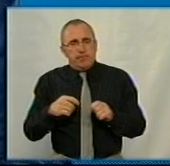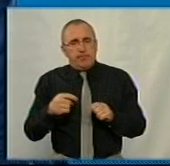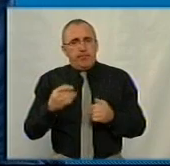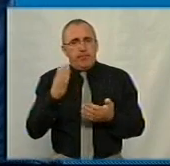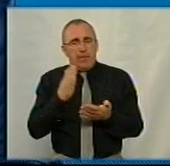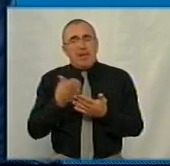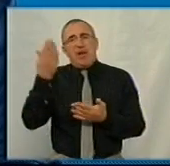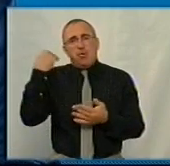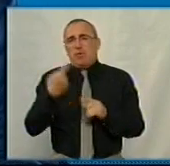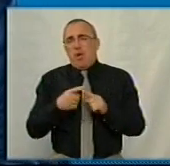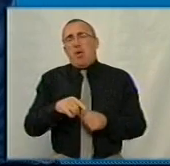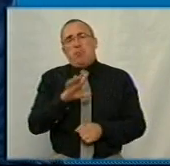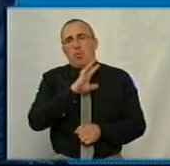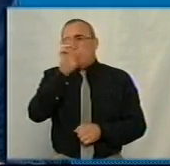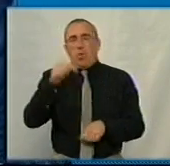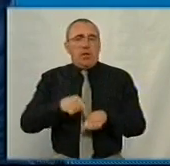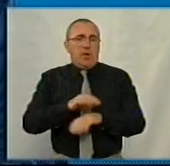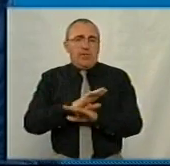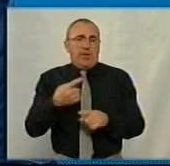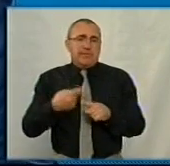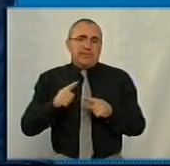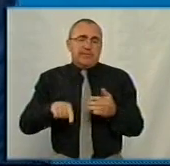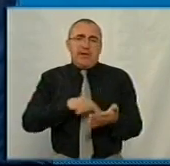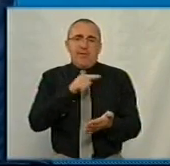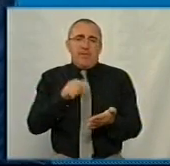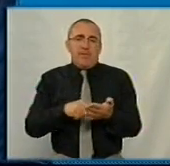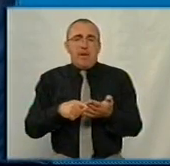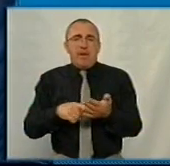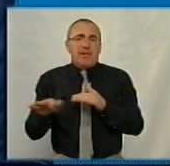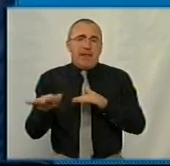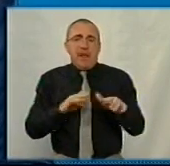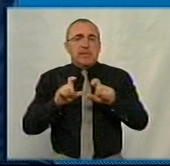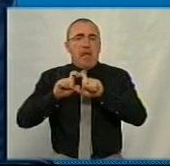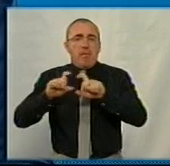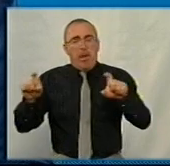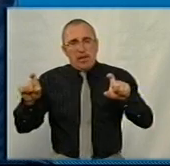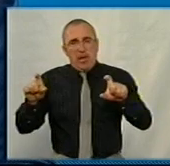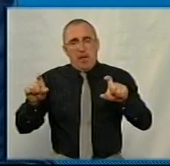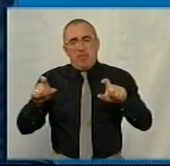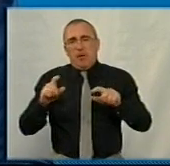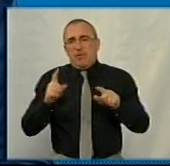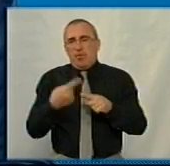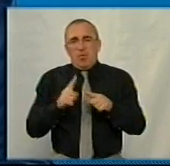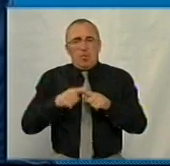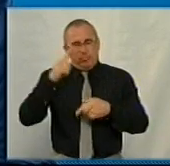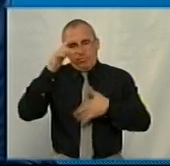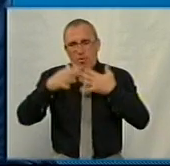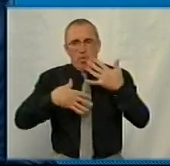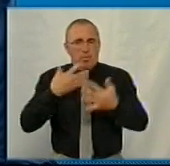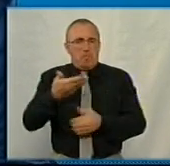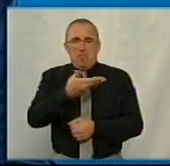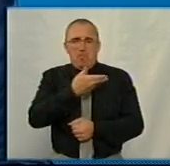раніше так було. Ніхто не відчував це. Це питання діяльності департаменту. Тут ніяких проблем і не може бути. З плутаниною ми